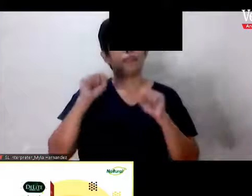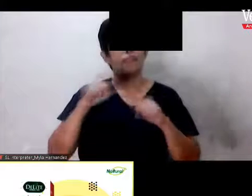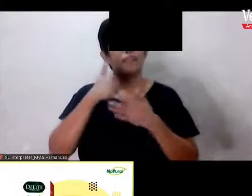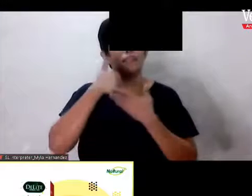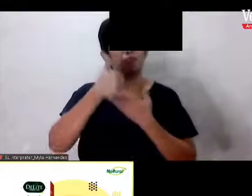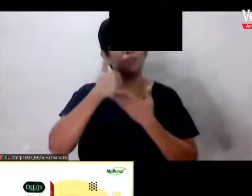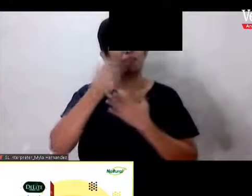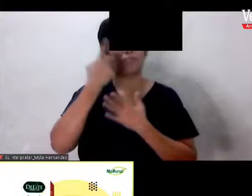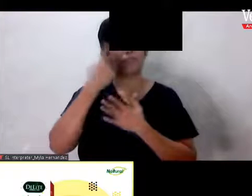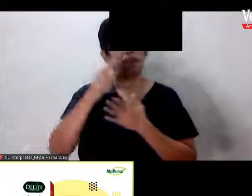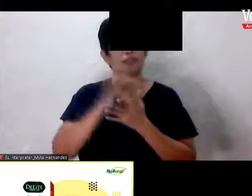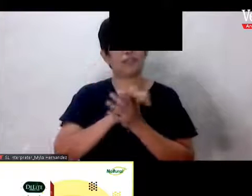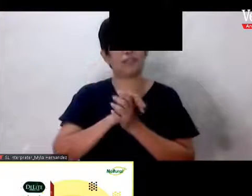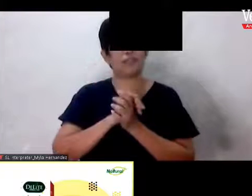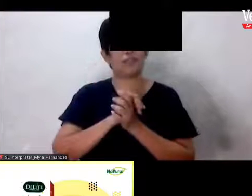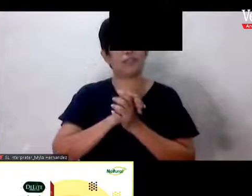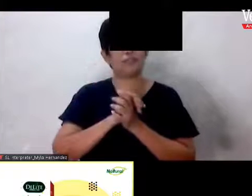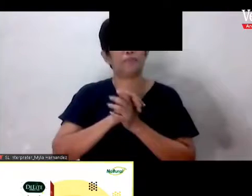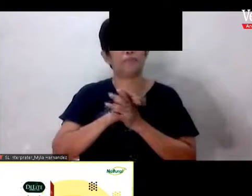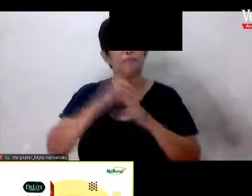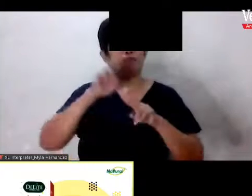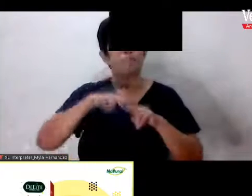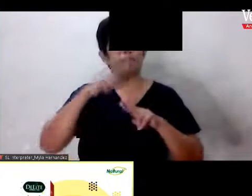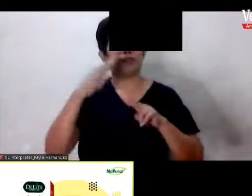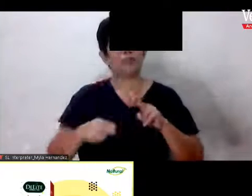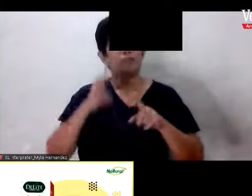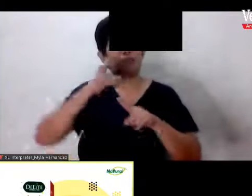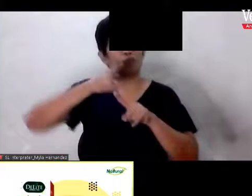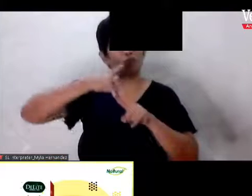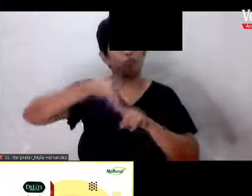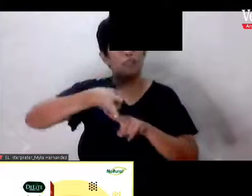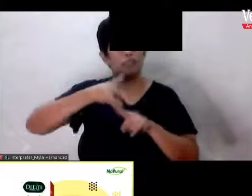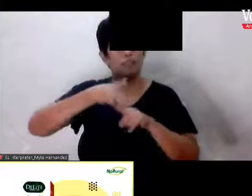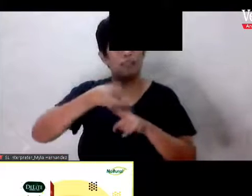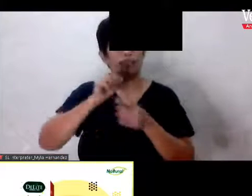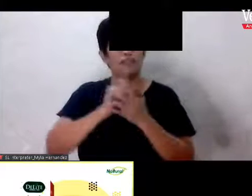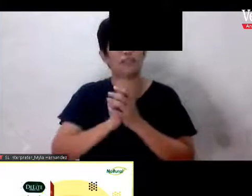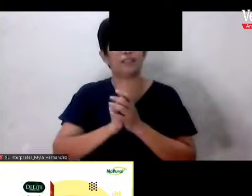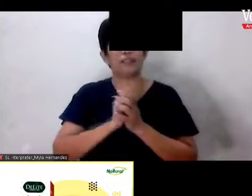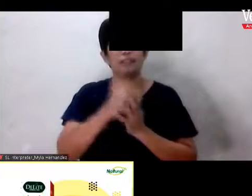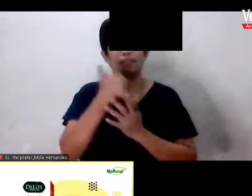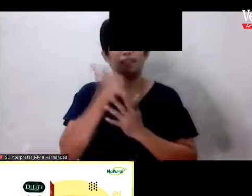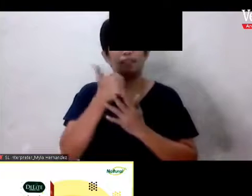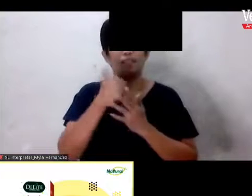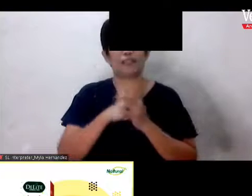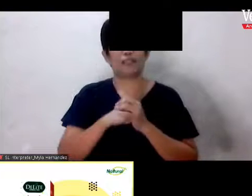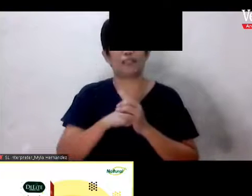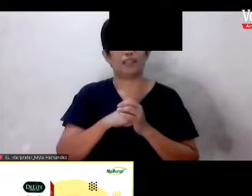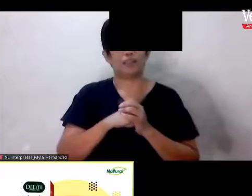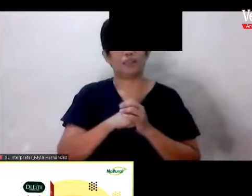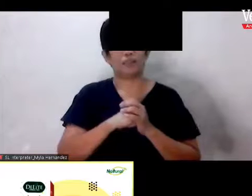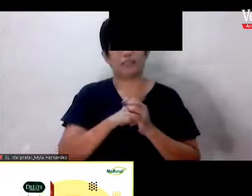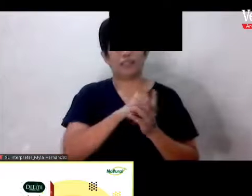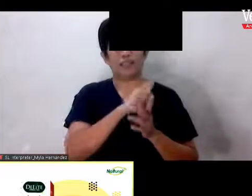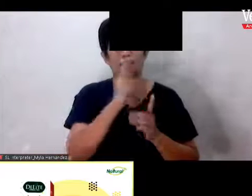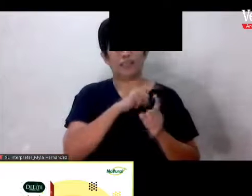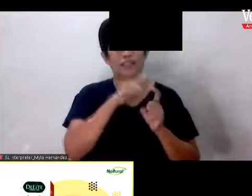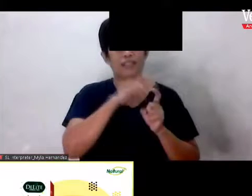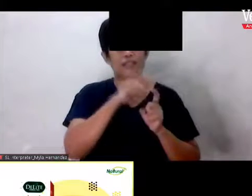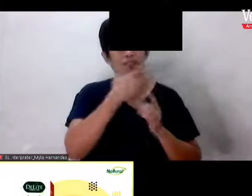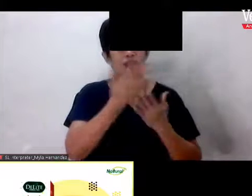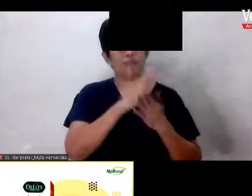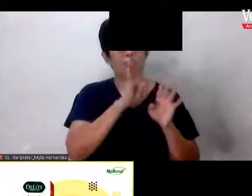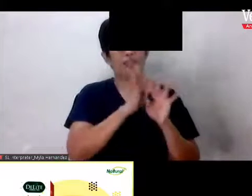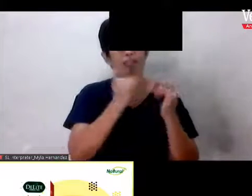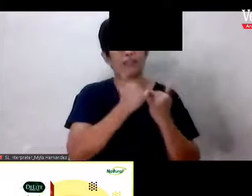Para Makapagbawas kayo Ng inyong timbang Gusto ko lang Habulin itong mga Nag-text Sa akin Sa barangay